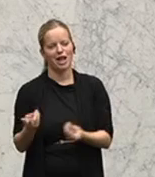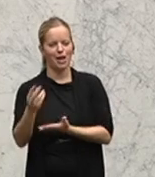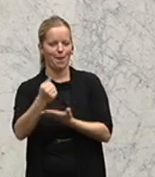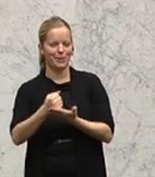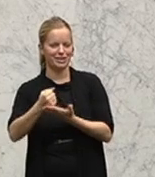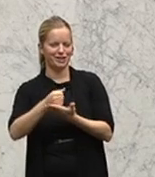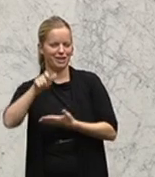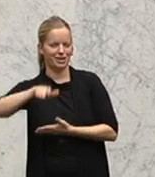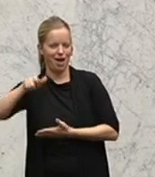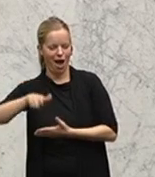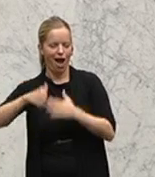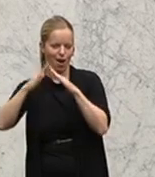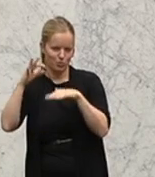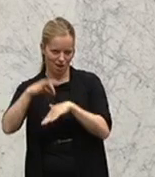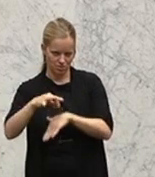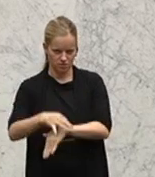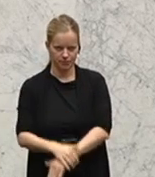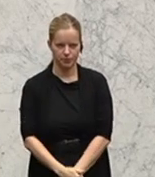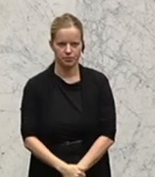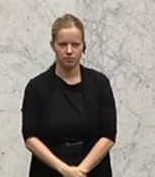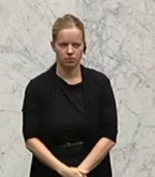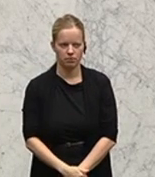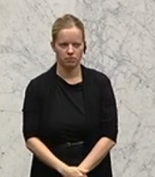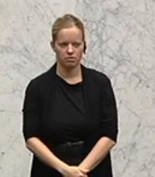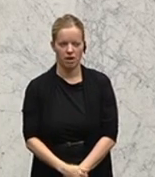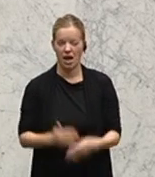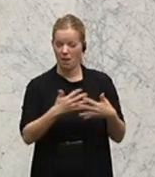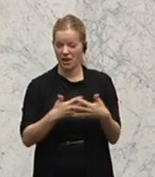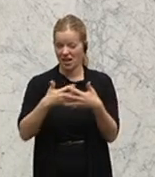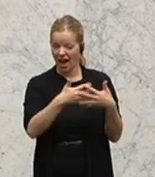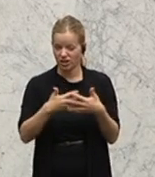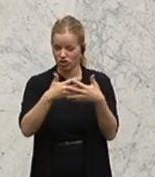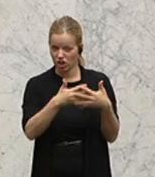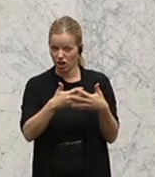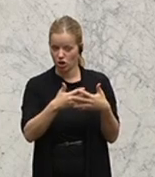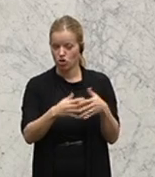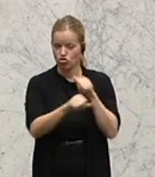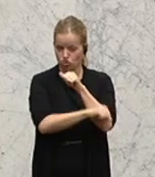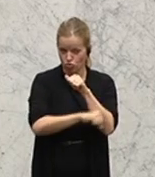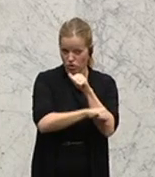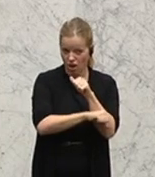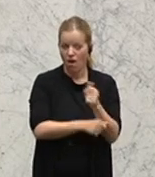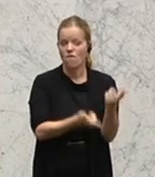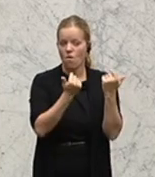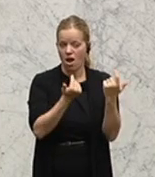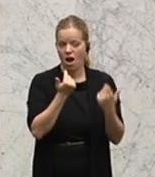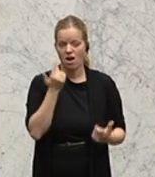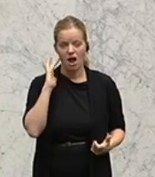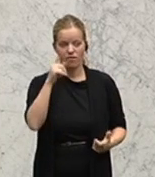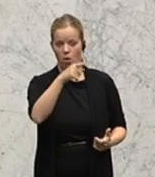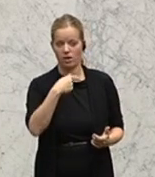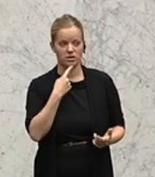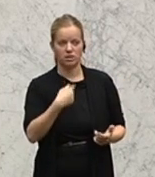bezweifle einmal diese amerikanische Studie aus Kalifornien, dass 5% da sterben. Ich glaube,